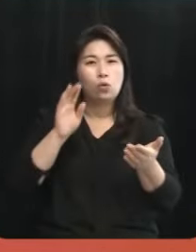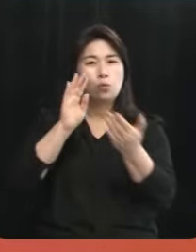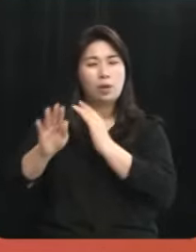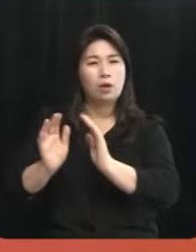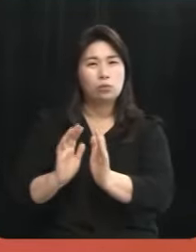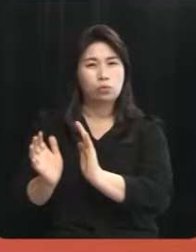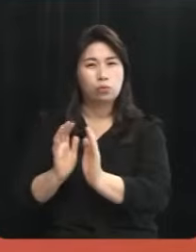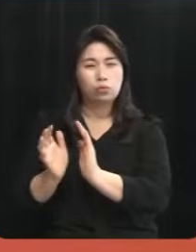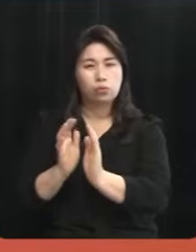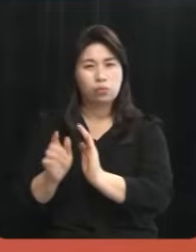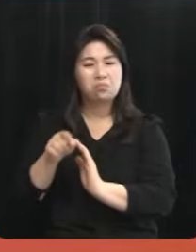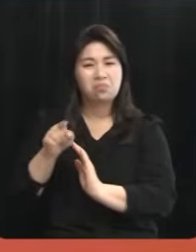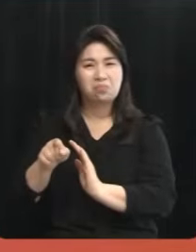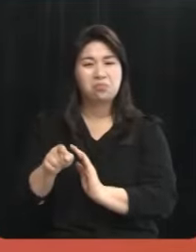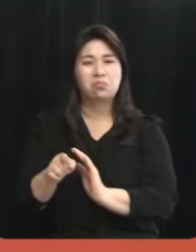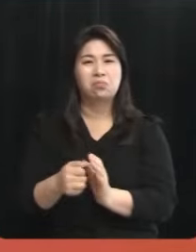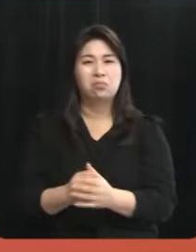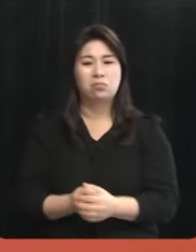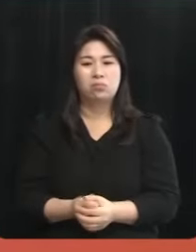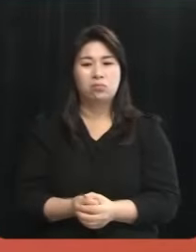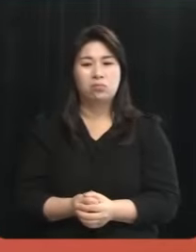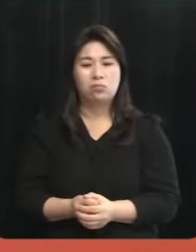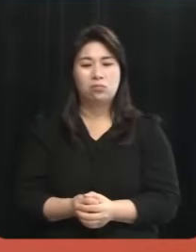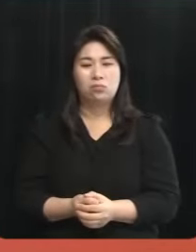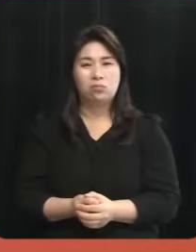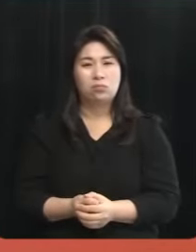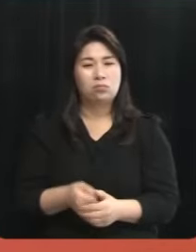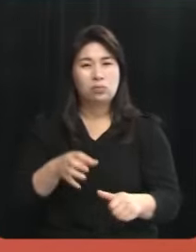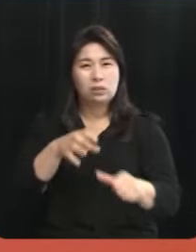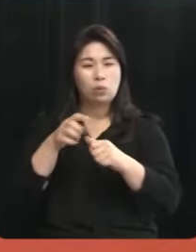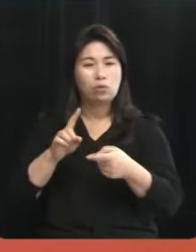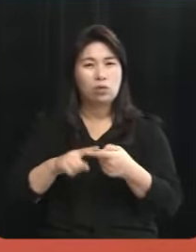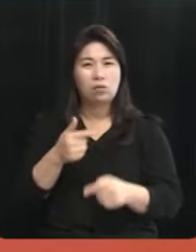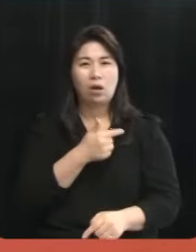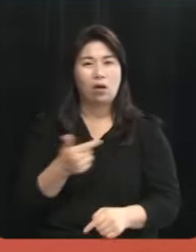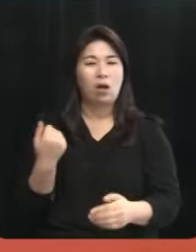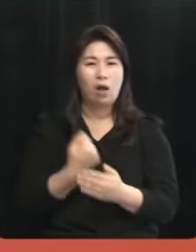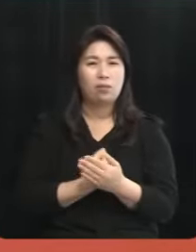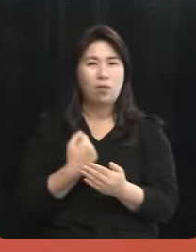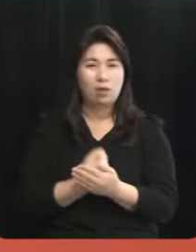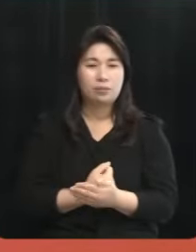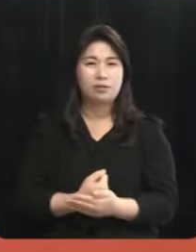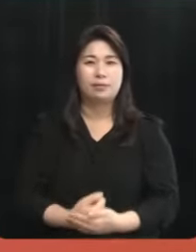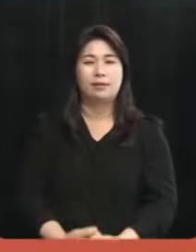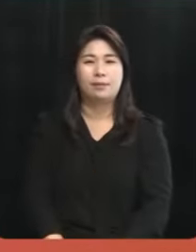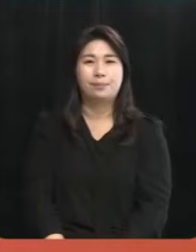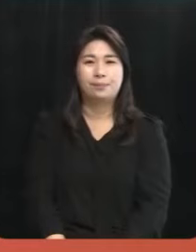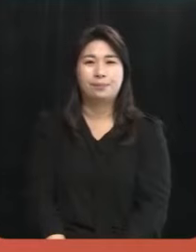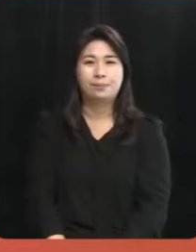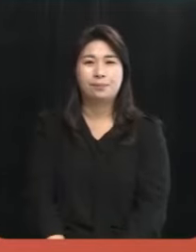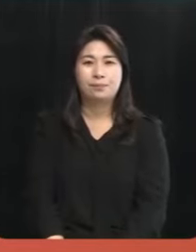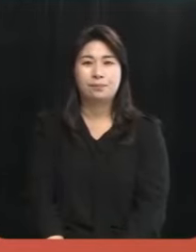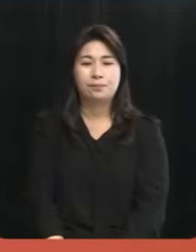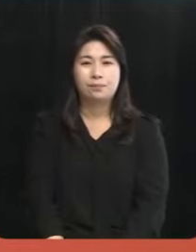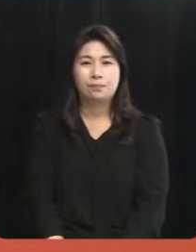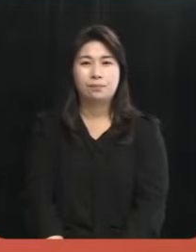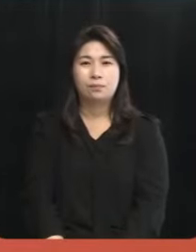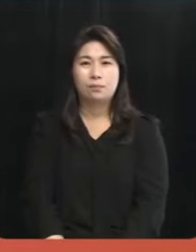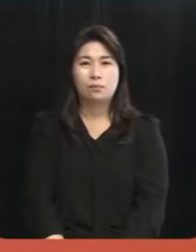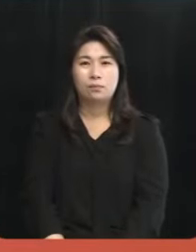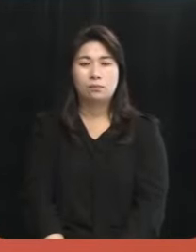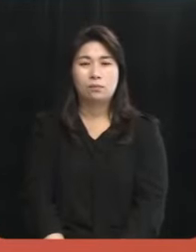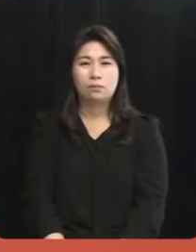논하는 공론의 장에 대두되는지 참 안타까운 상황을 생각을 금할 수 없습니다